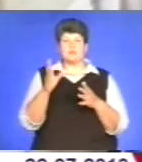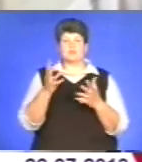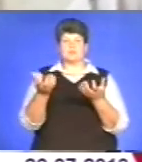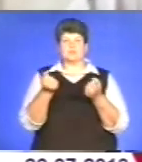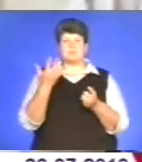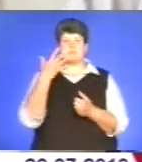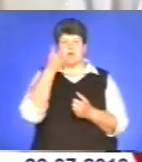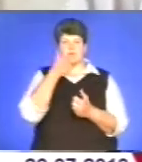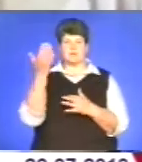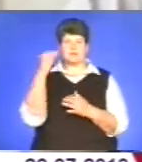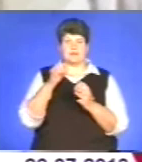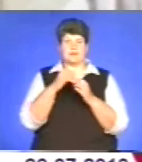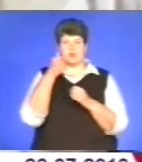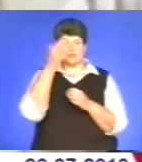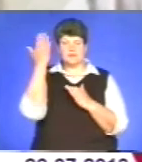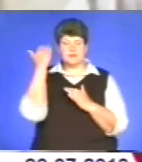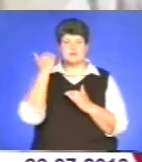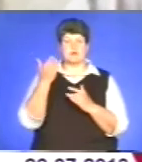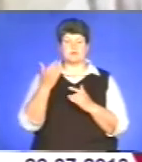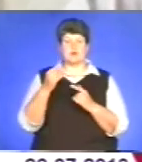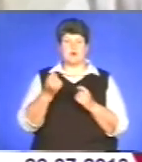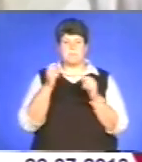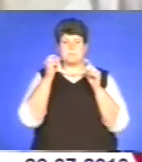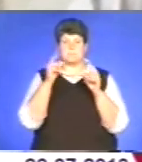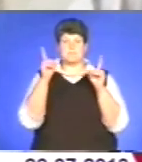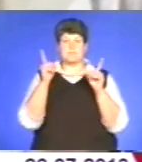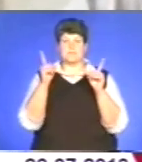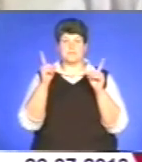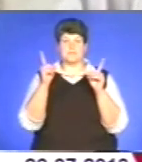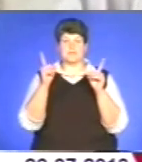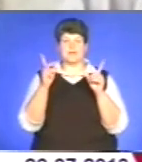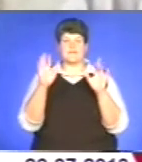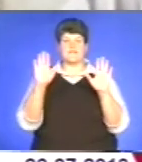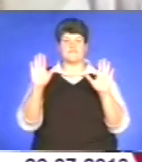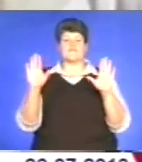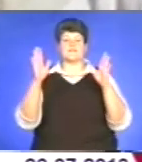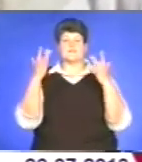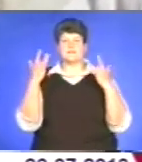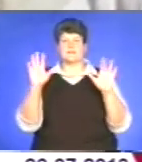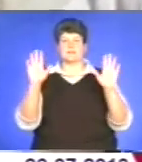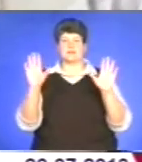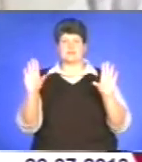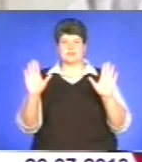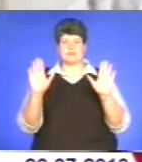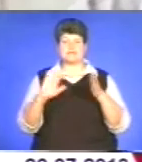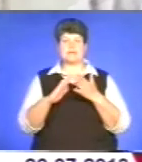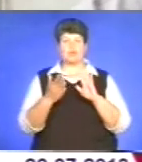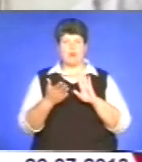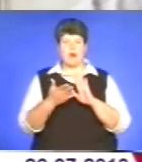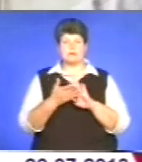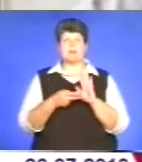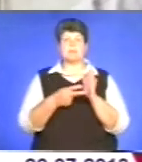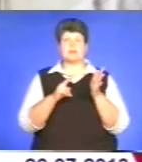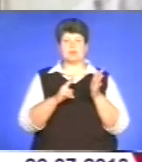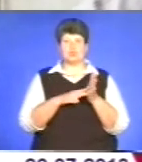назад. А прокидається вірус, наприклад, в якісь стресові ситуації і тому подібне. Ми плануємо в